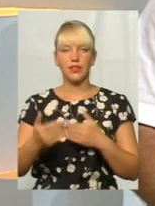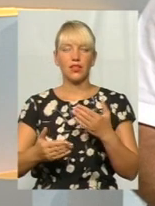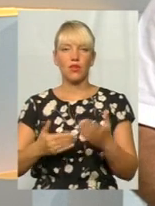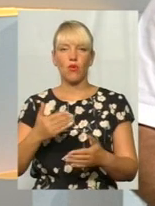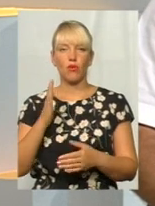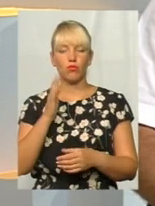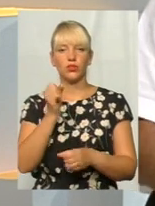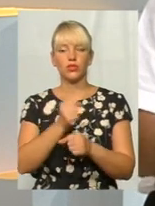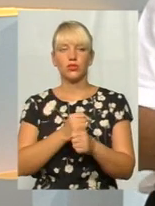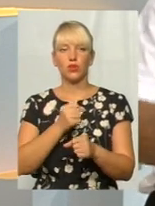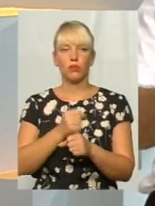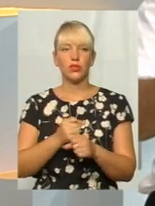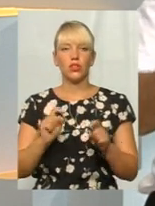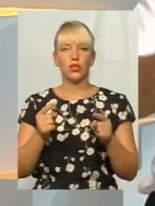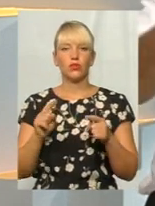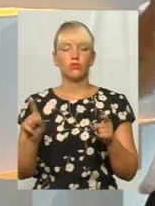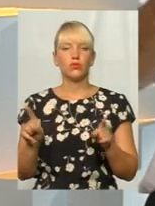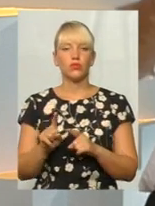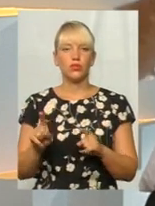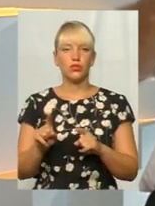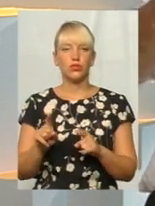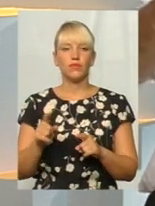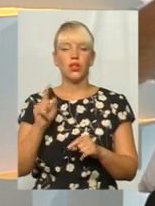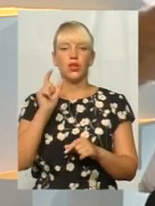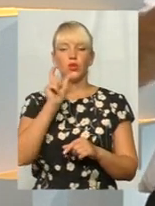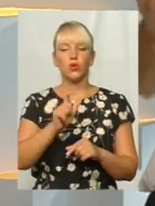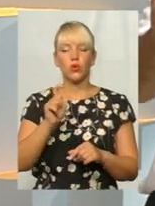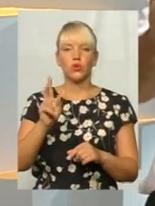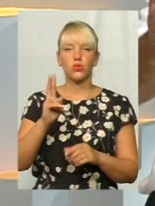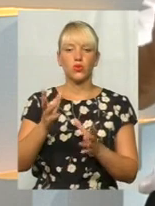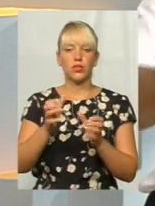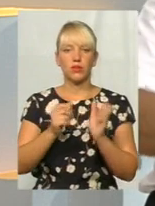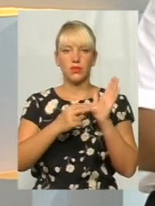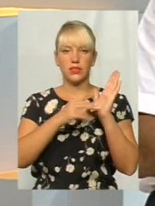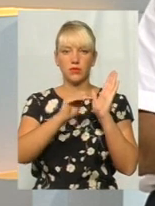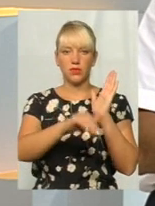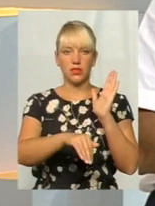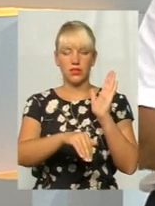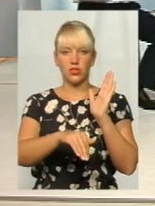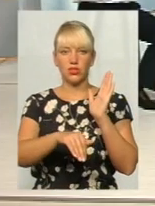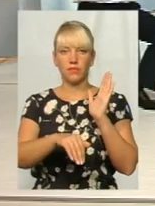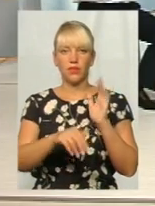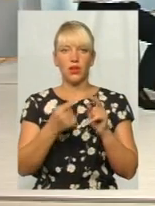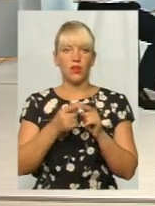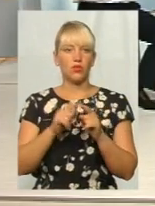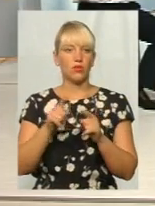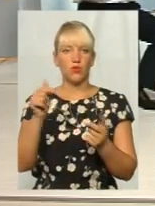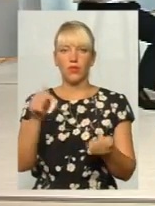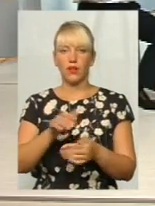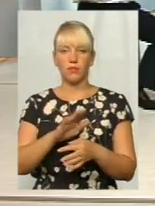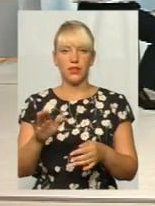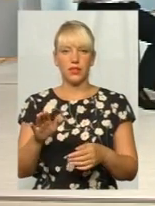буде зроблений. Бо тут, скажімо, звичайно, той, хто отримує 7 тисяч, йому це не підійде.